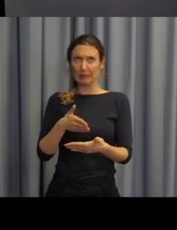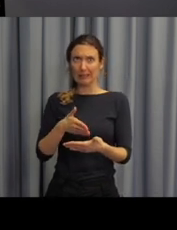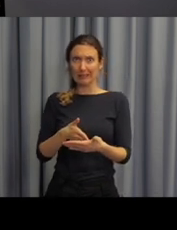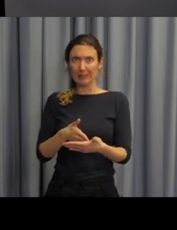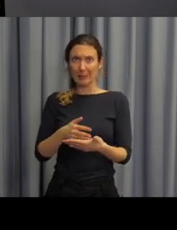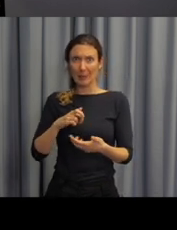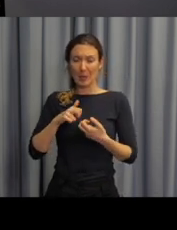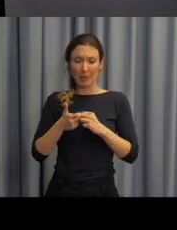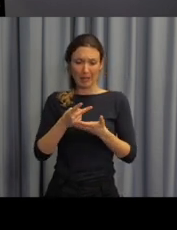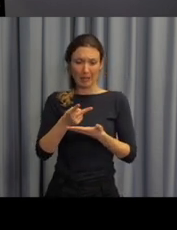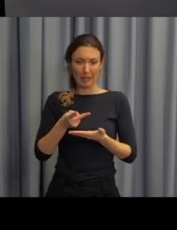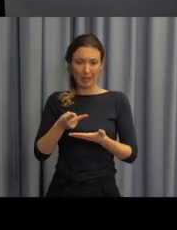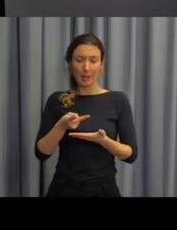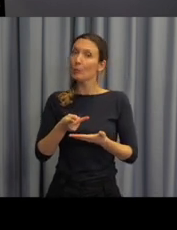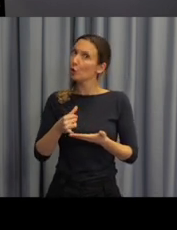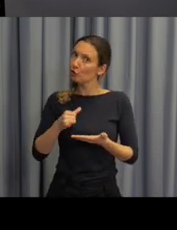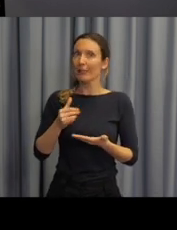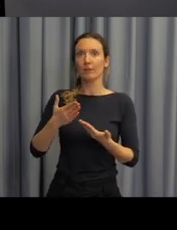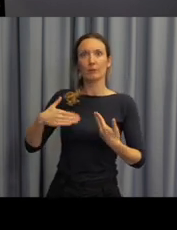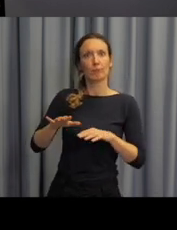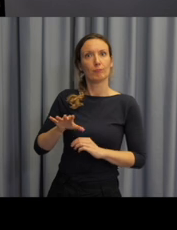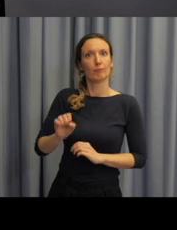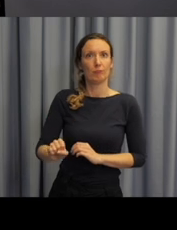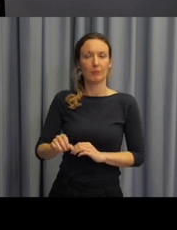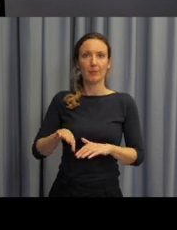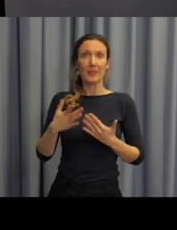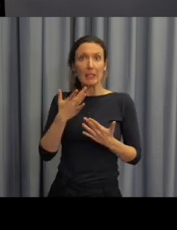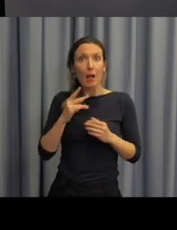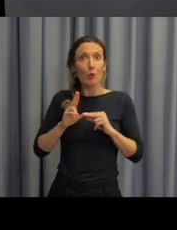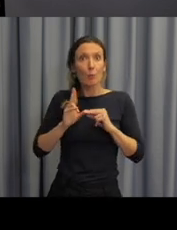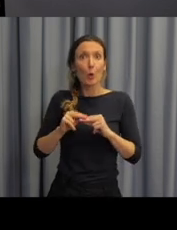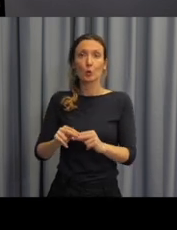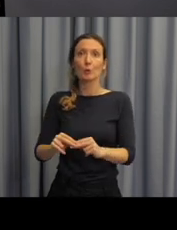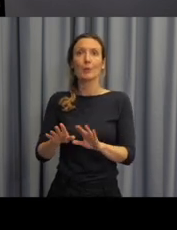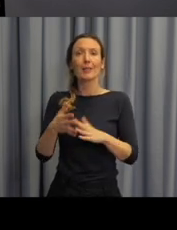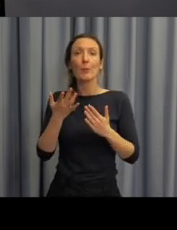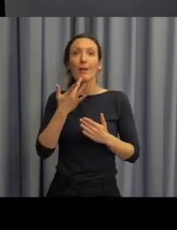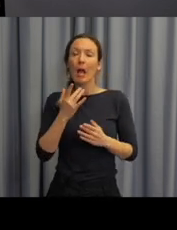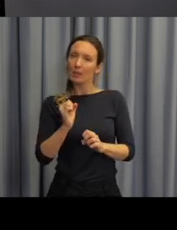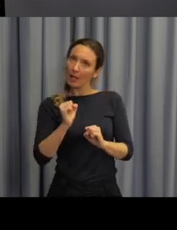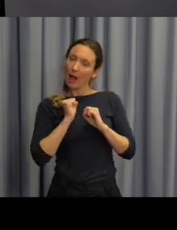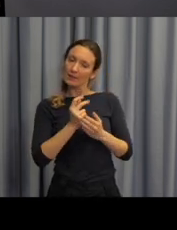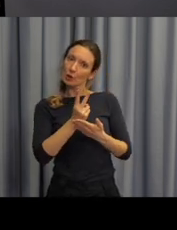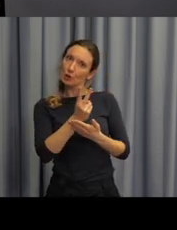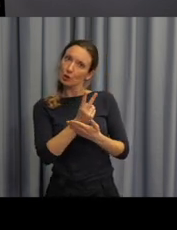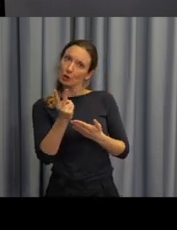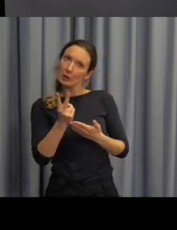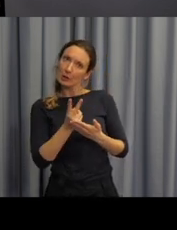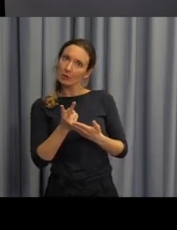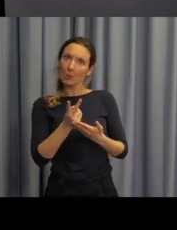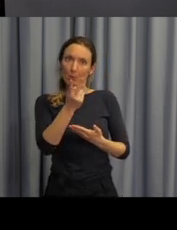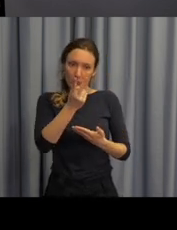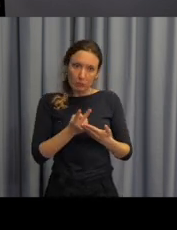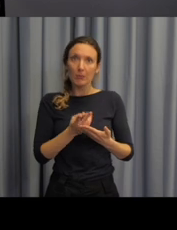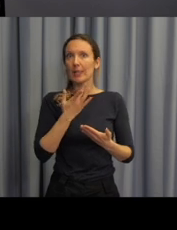při čtení mohly nastat, jaké existují strategie a techniky čtení, jak při čtení textu pracovat s